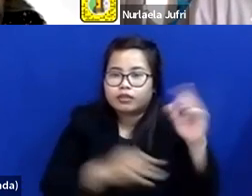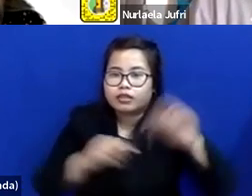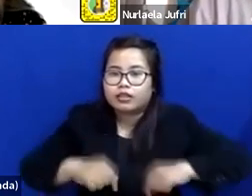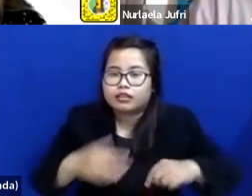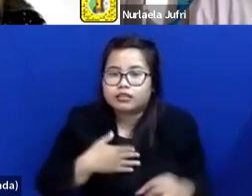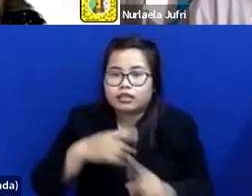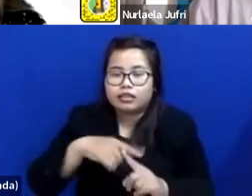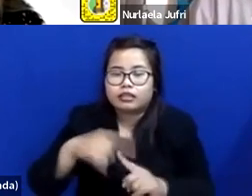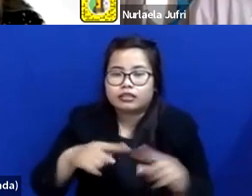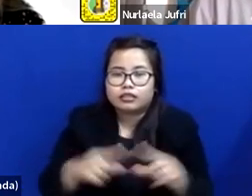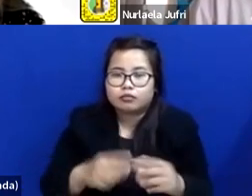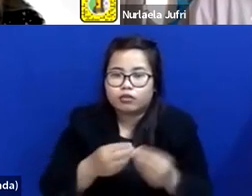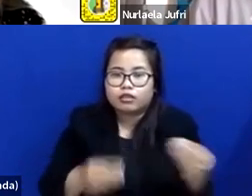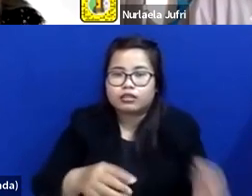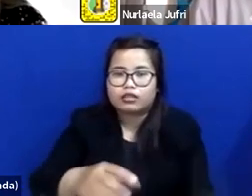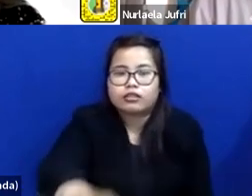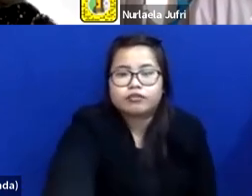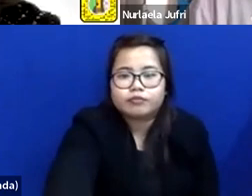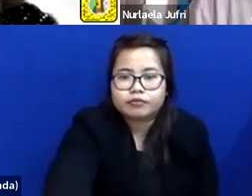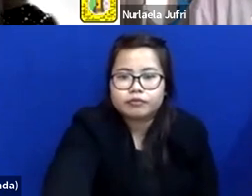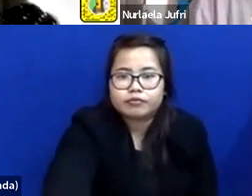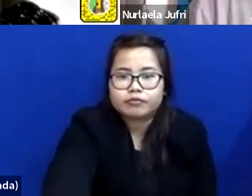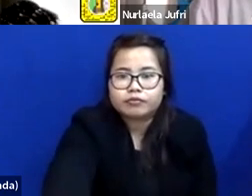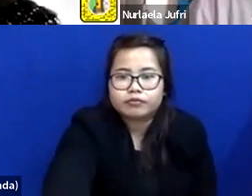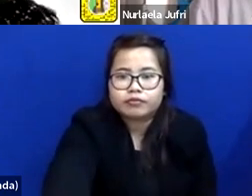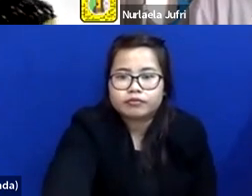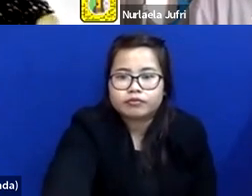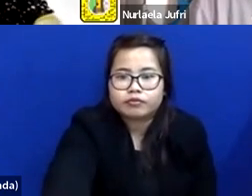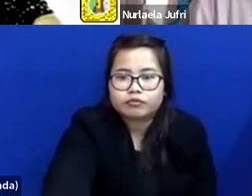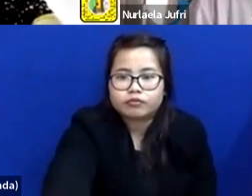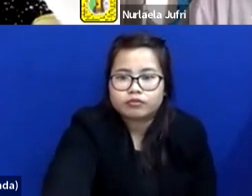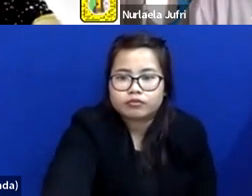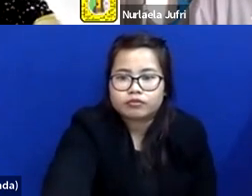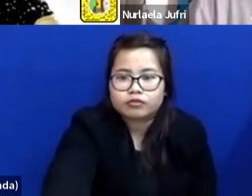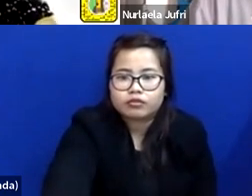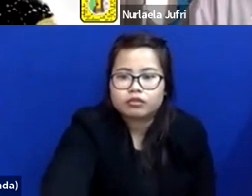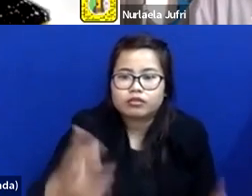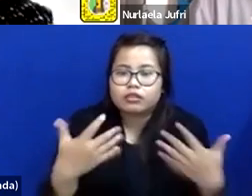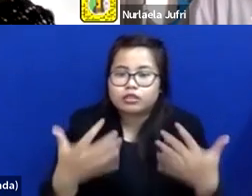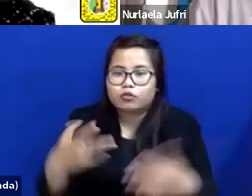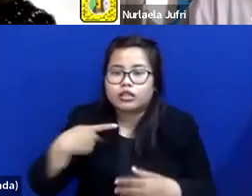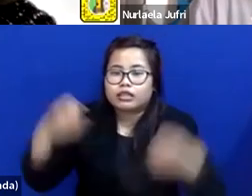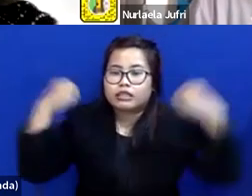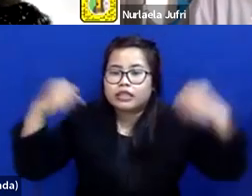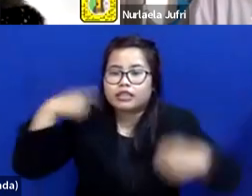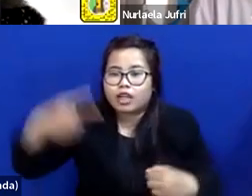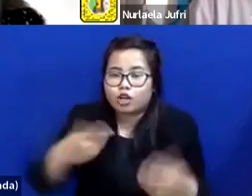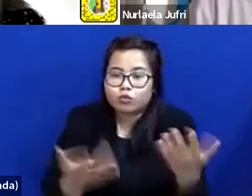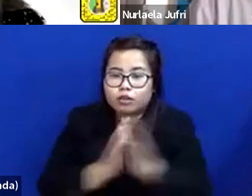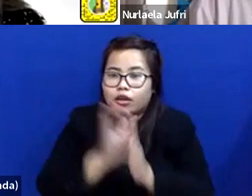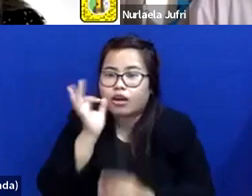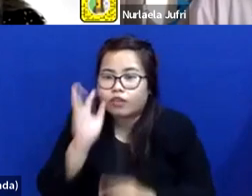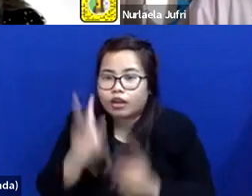Tita penelitia si JAR mewakili segedapan kita undur diri semoga kita sehat selalu dan mohon maaf kalau bila ada salah yang